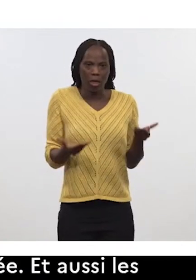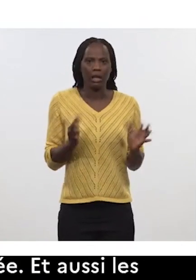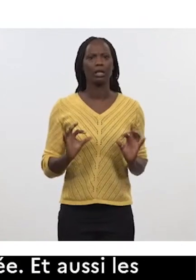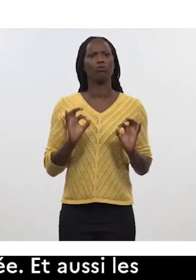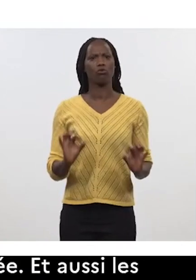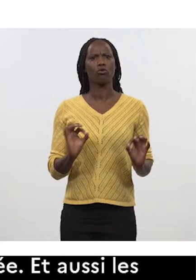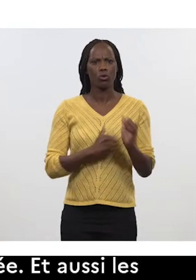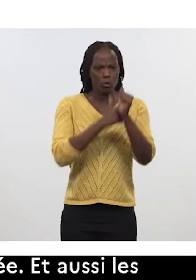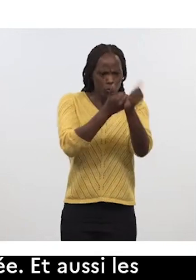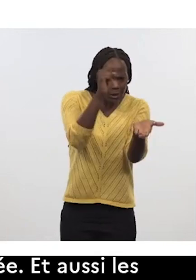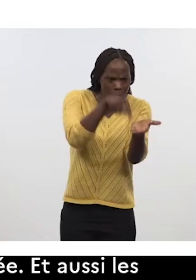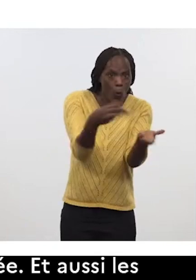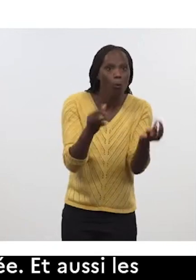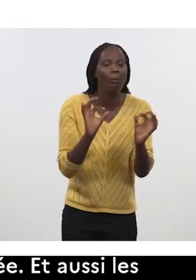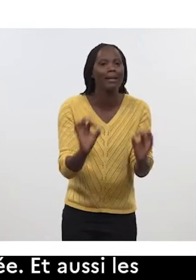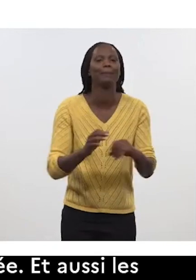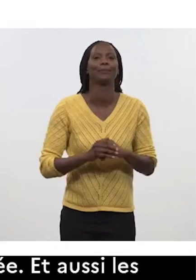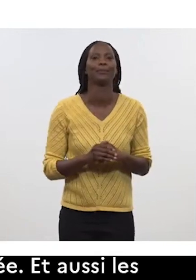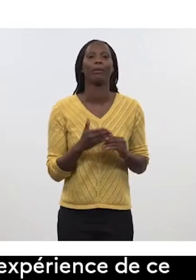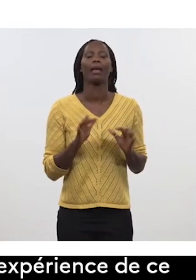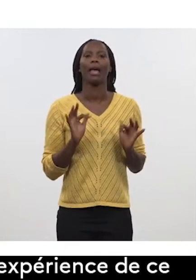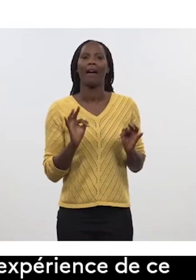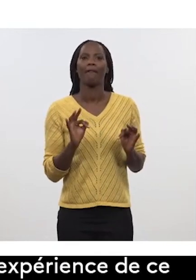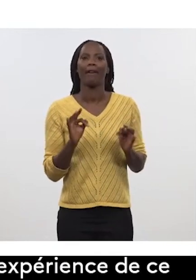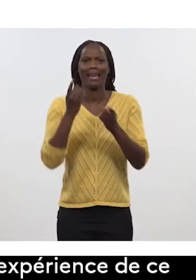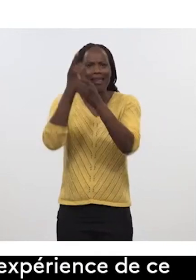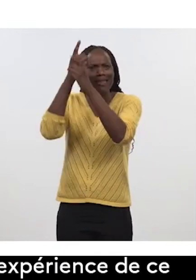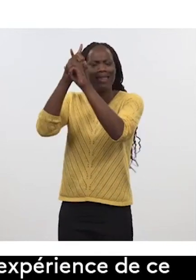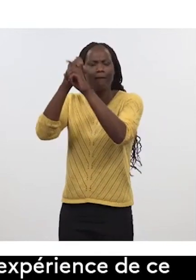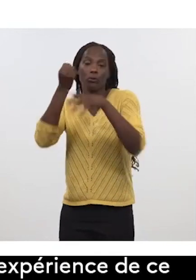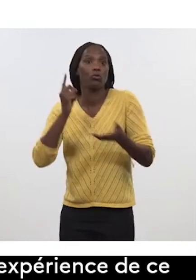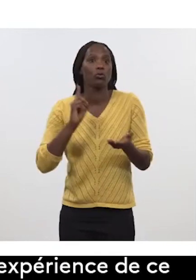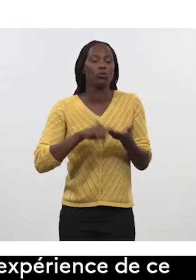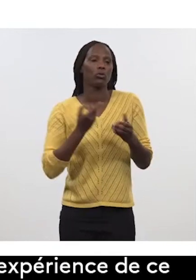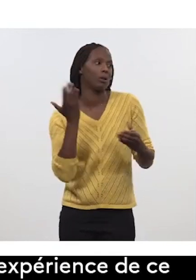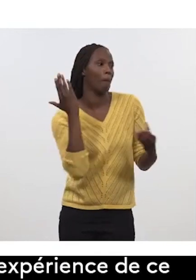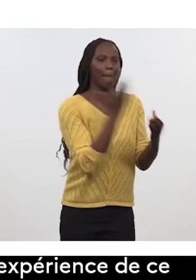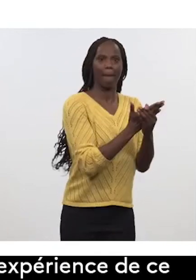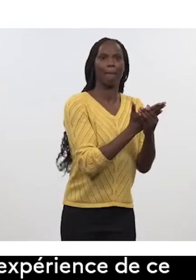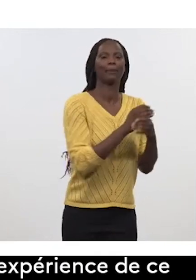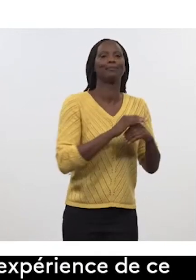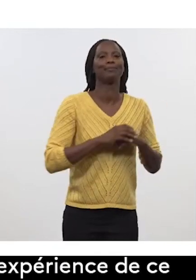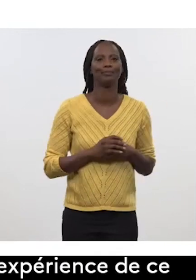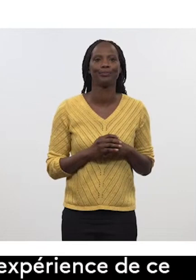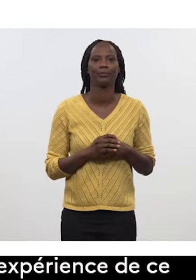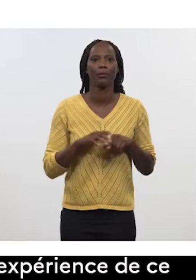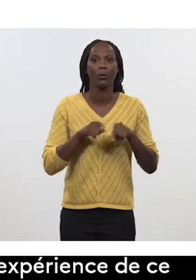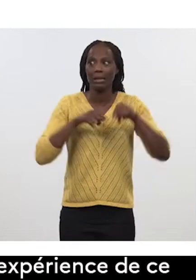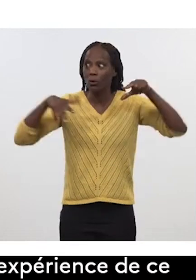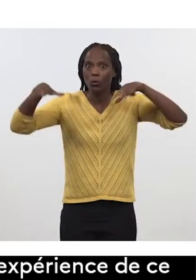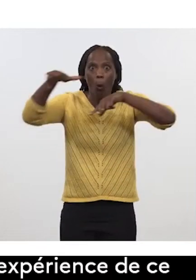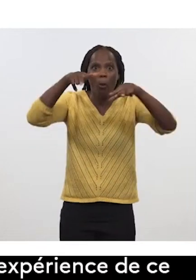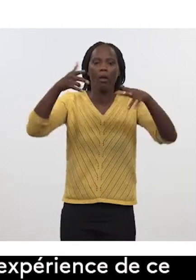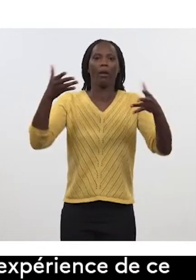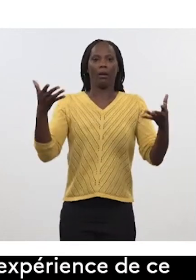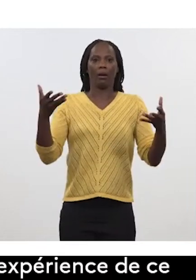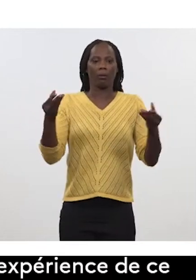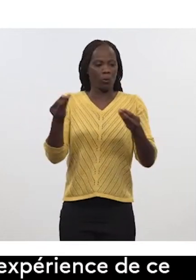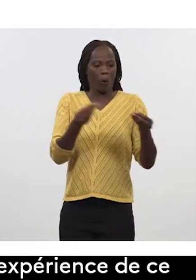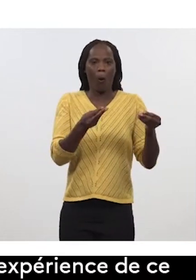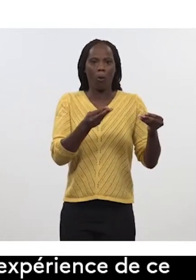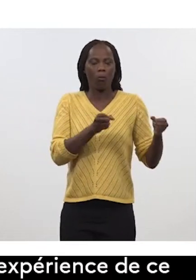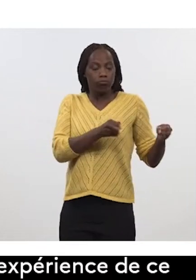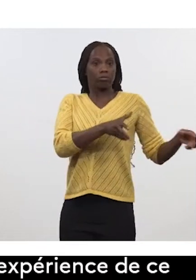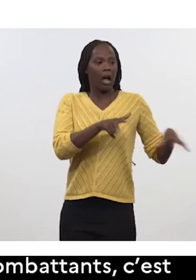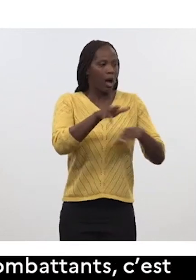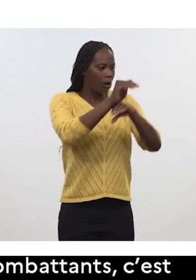en fonction des plateformes. C'est la dimension de la défense dite réactive, le hard kill. Les drones, là encore, pour protéger le char.